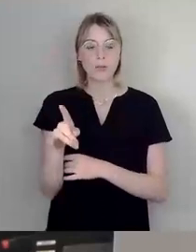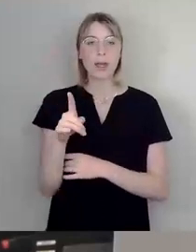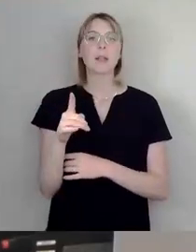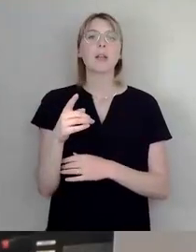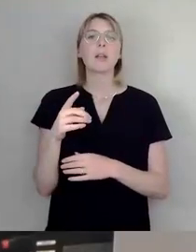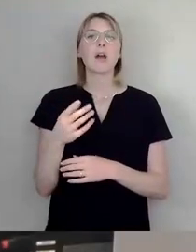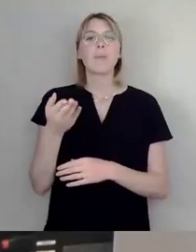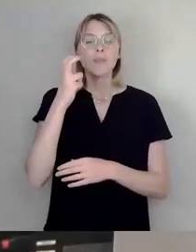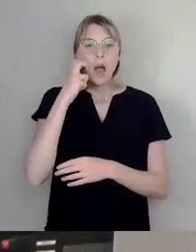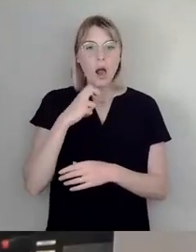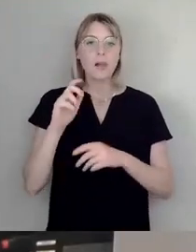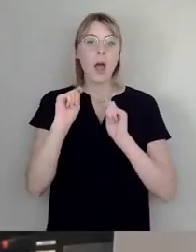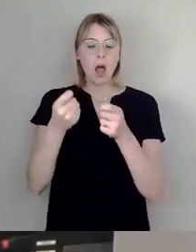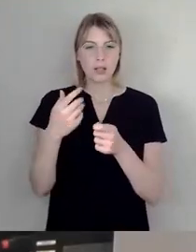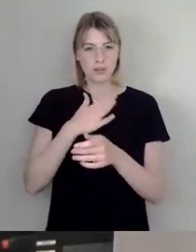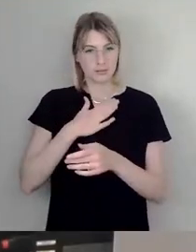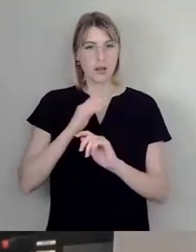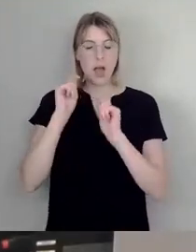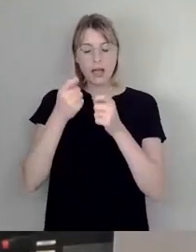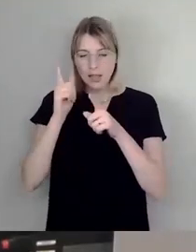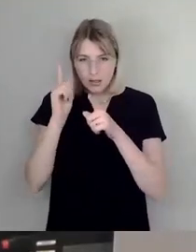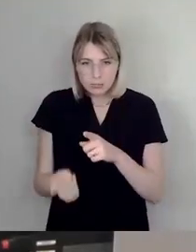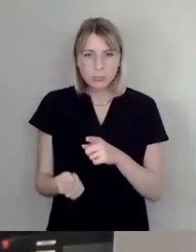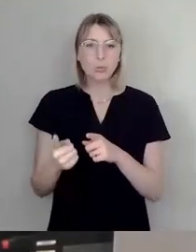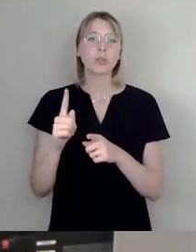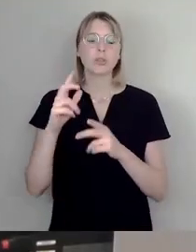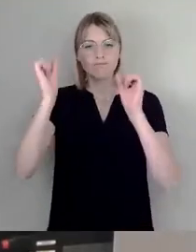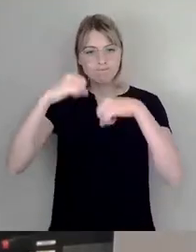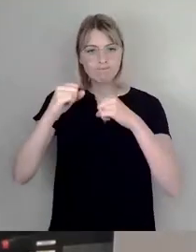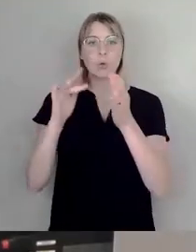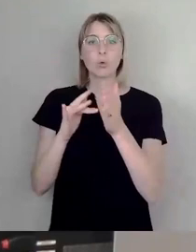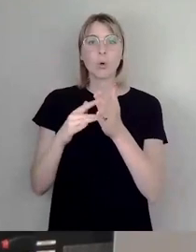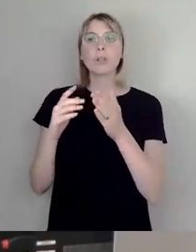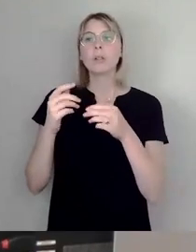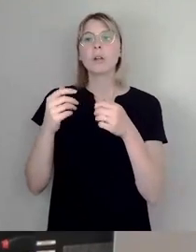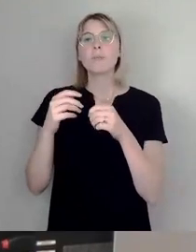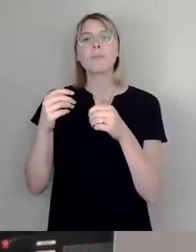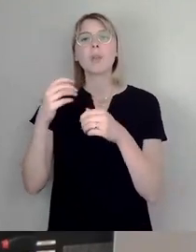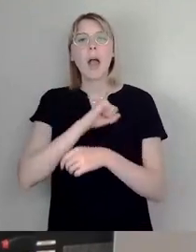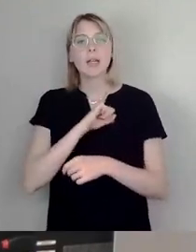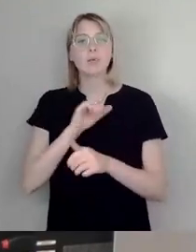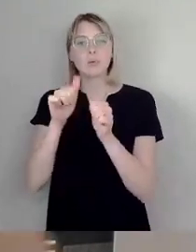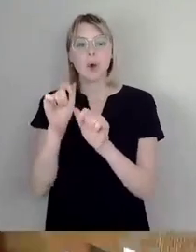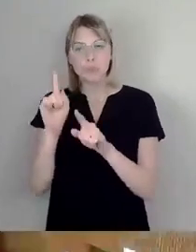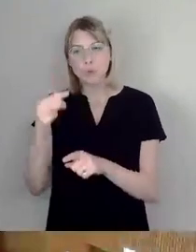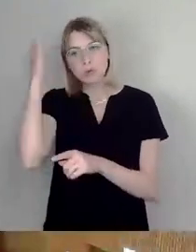ermöglicht, dass mal über solche Eigentumsformen nachgedacht und Handlungsfelder aufgezeigt werden. Vielen Dank.